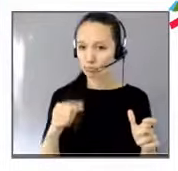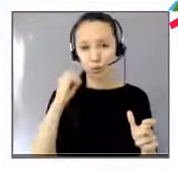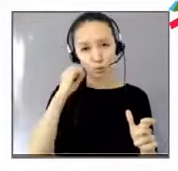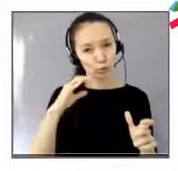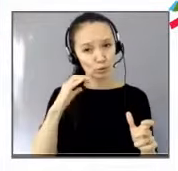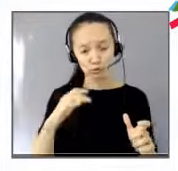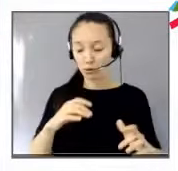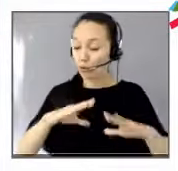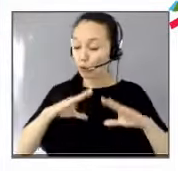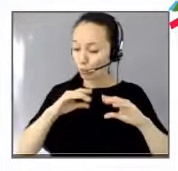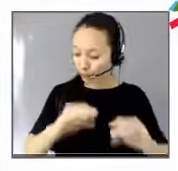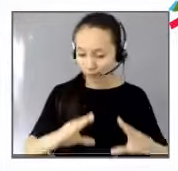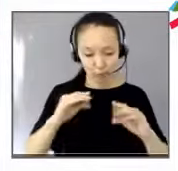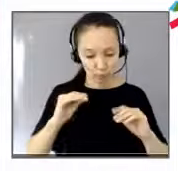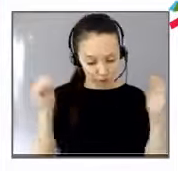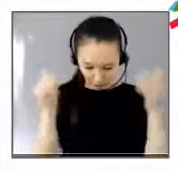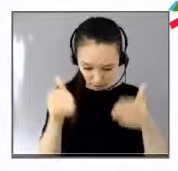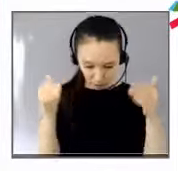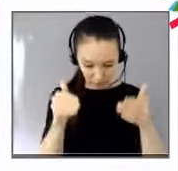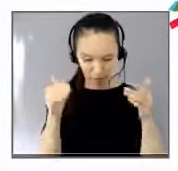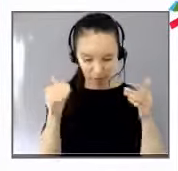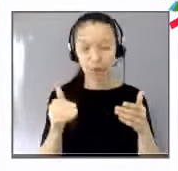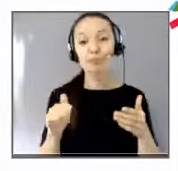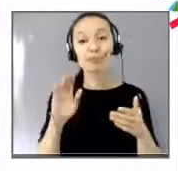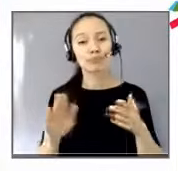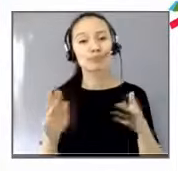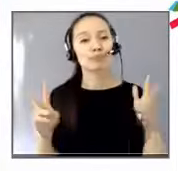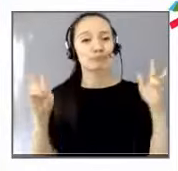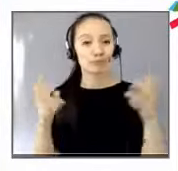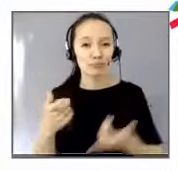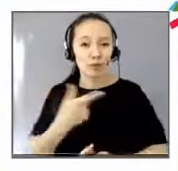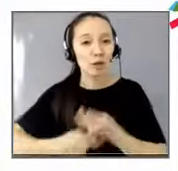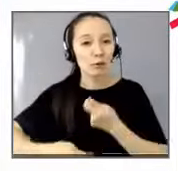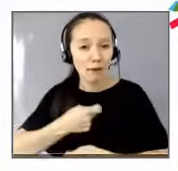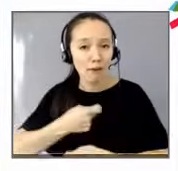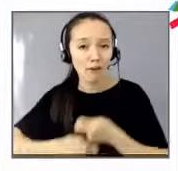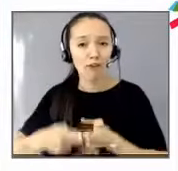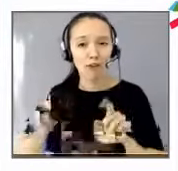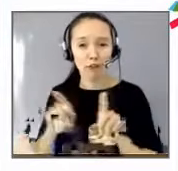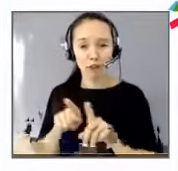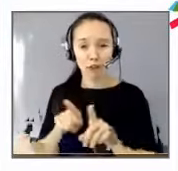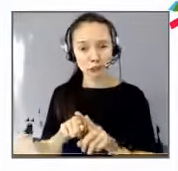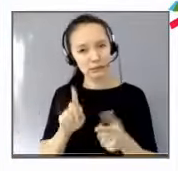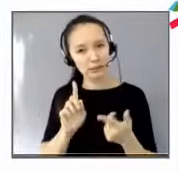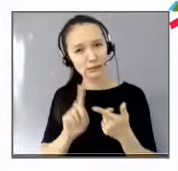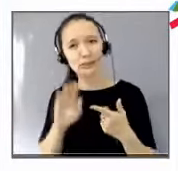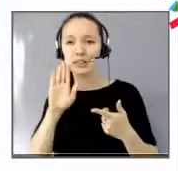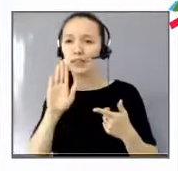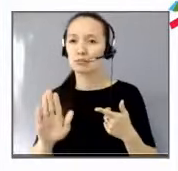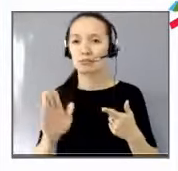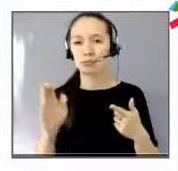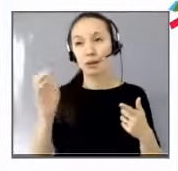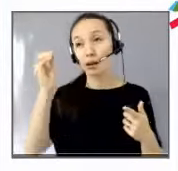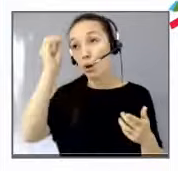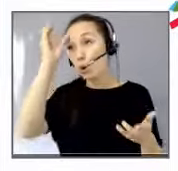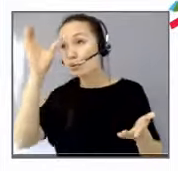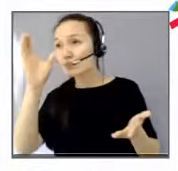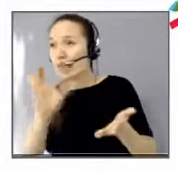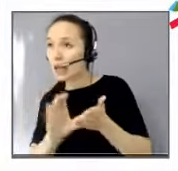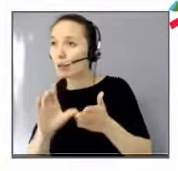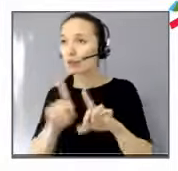jours, on est quand même dans un secteur marchand. Tout le jour, on est plutôt avec des choses plutôt dans le concept, dans le concret, dans la